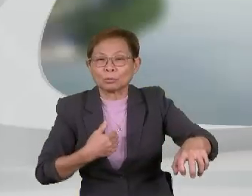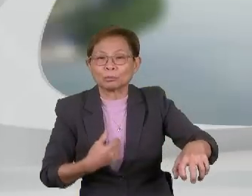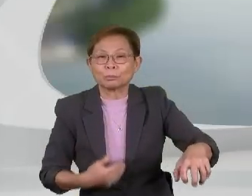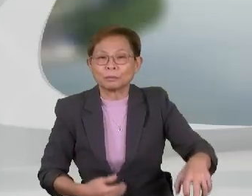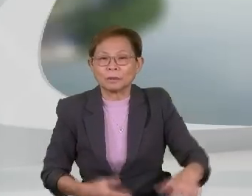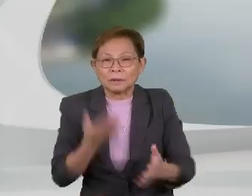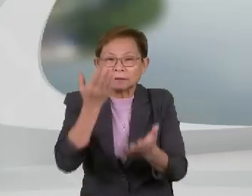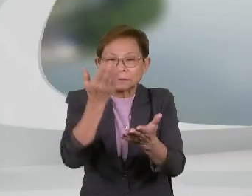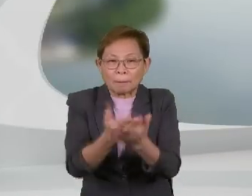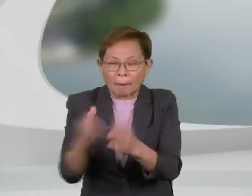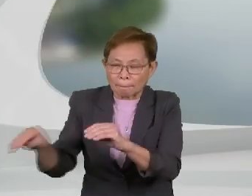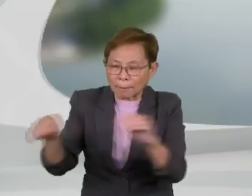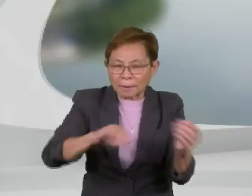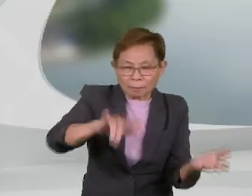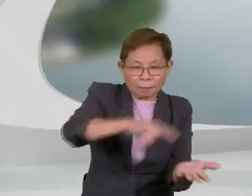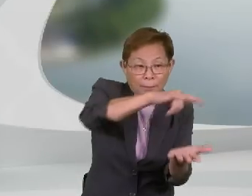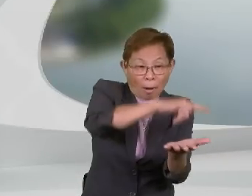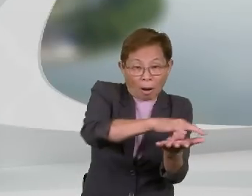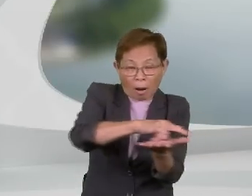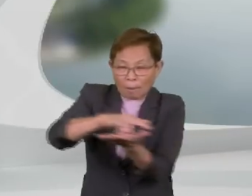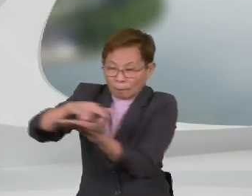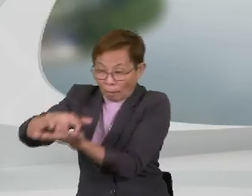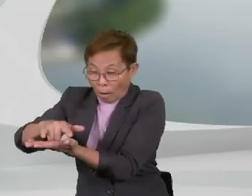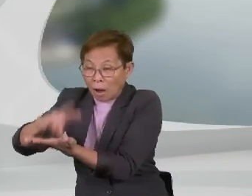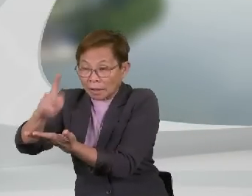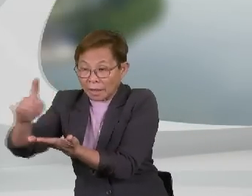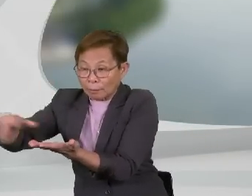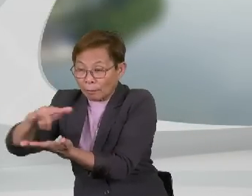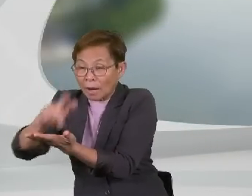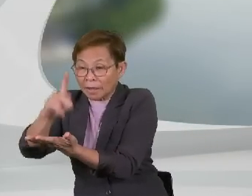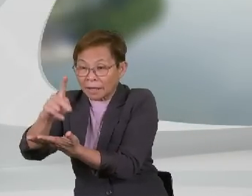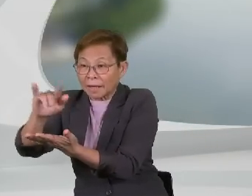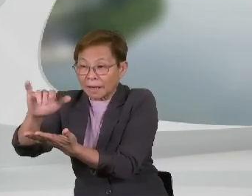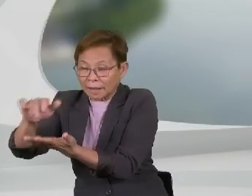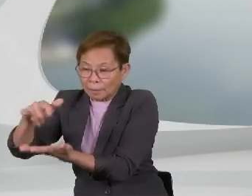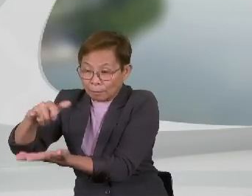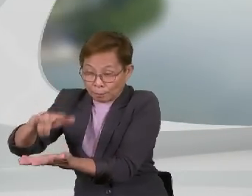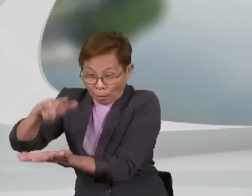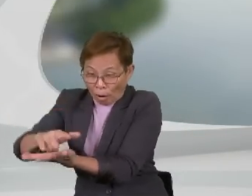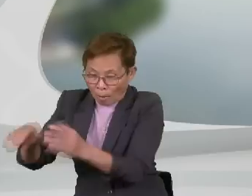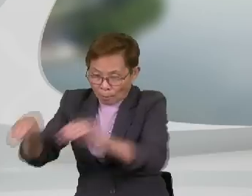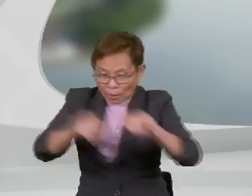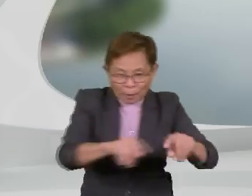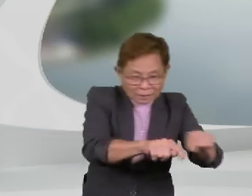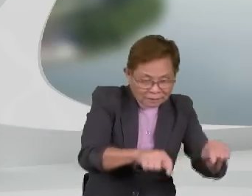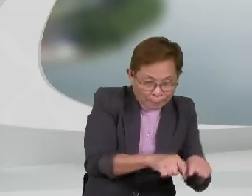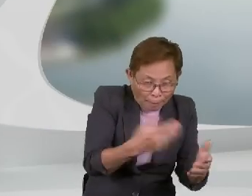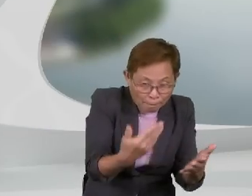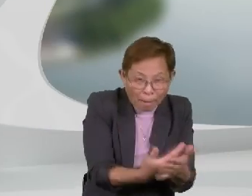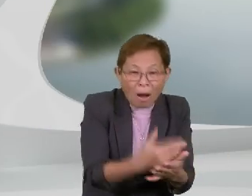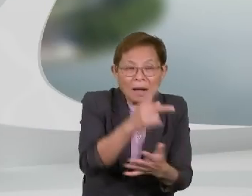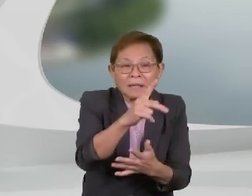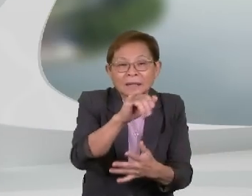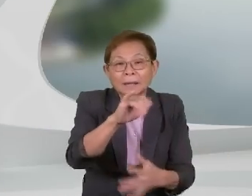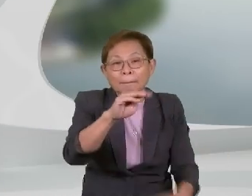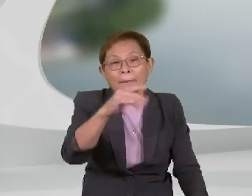Cadangan pemindahan lapangan terbang antarabangsa Kota Kinabalu KKIA ke lokasi baru di Ki Manis